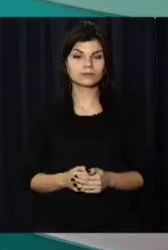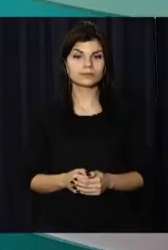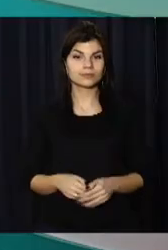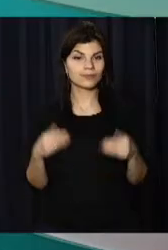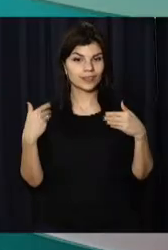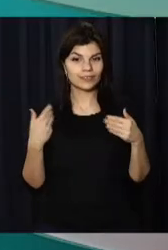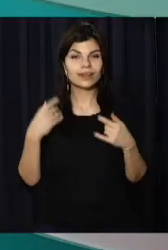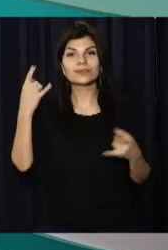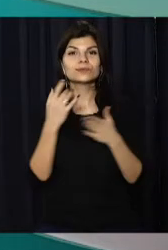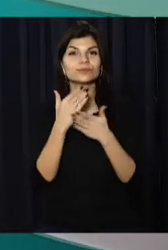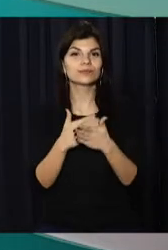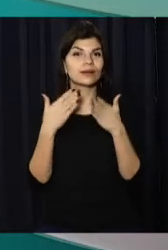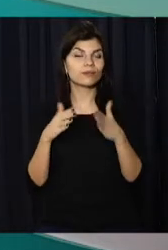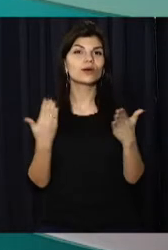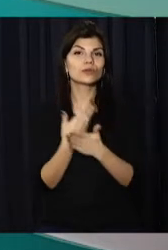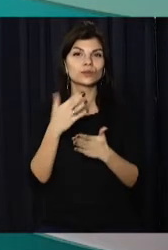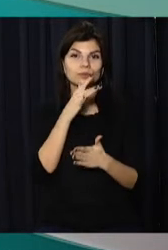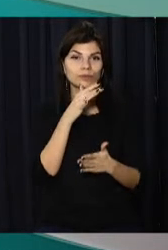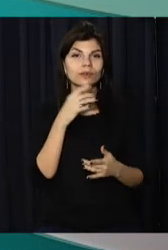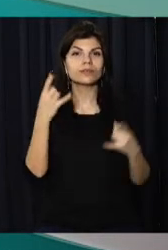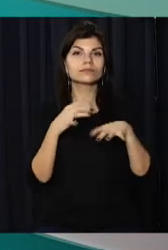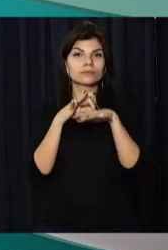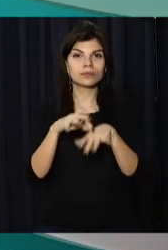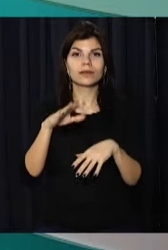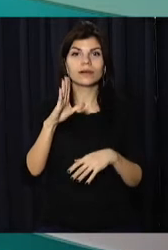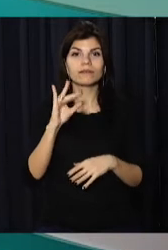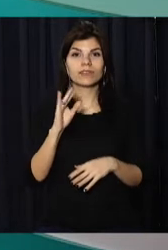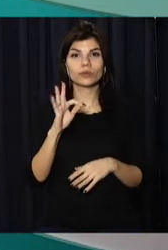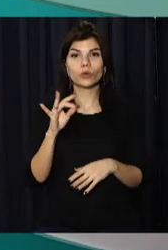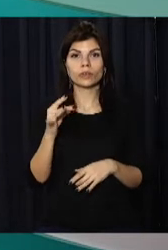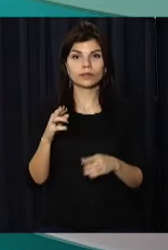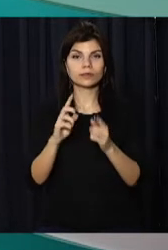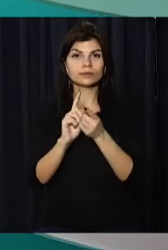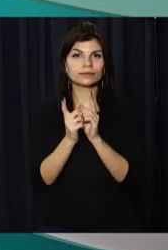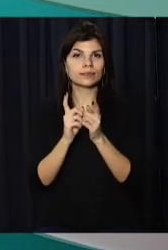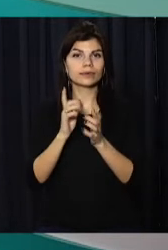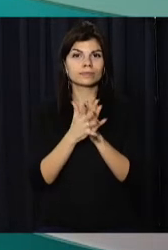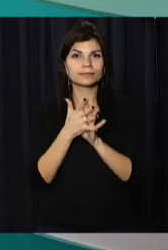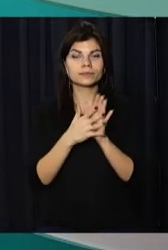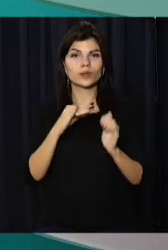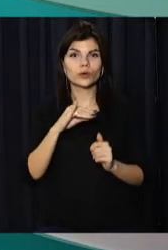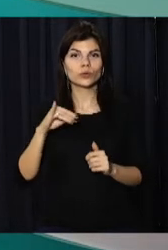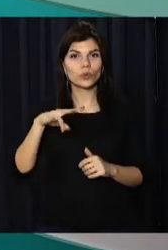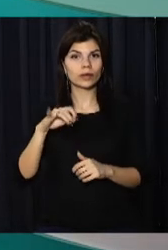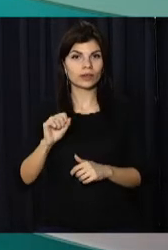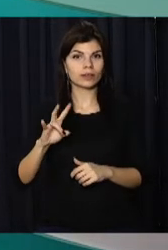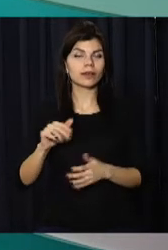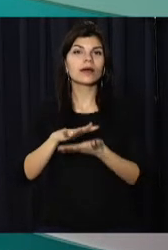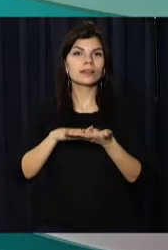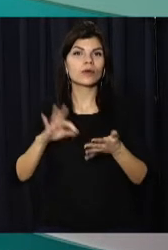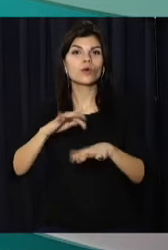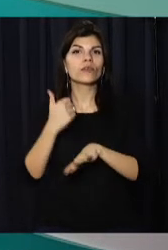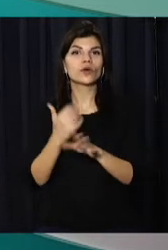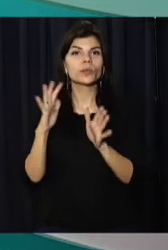Вітаю на відкритому час новин. У студії для вас працюють Вікторія Вахрушина та сурдоперекладачка Юліана Пуговкіна. Далі про